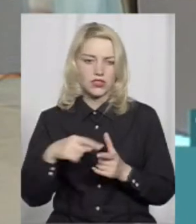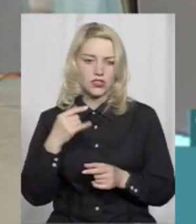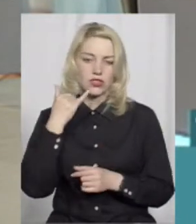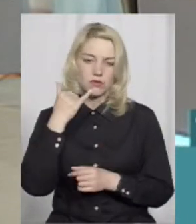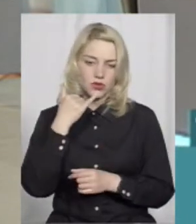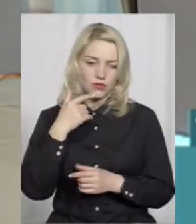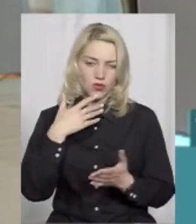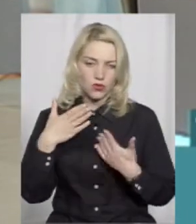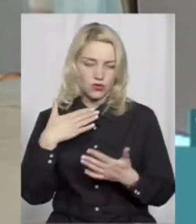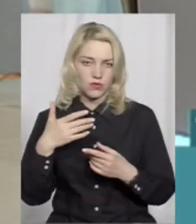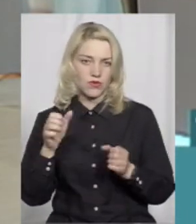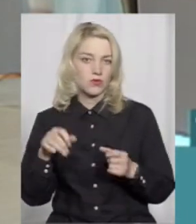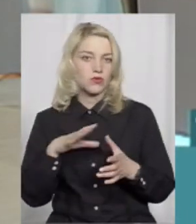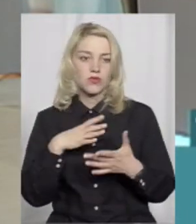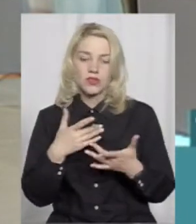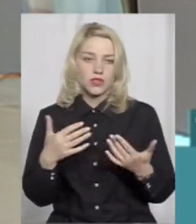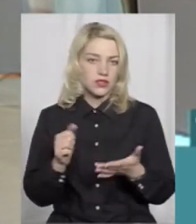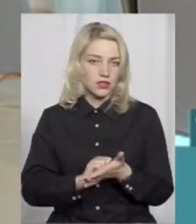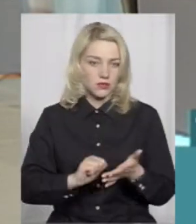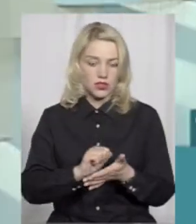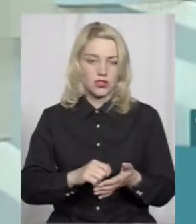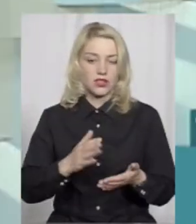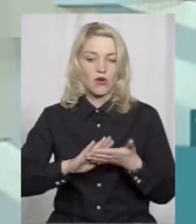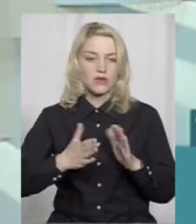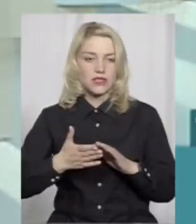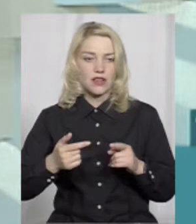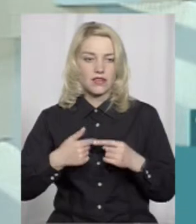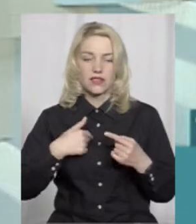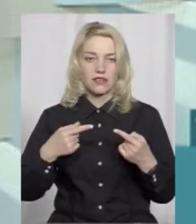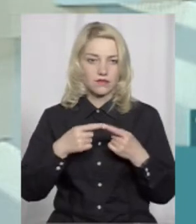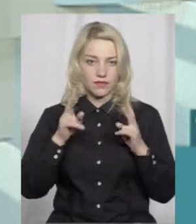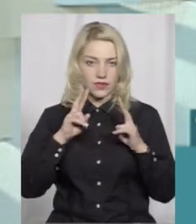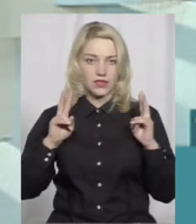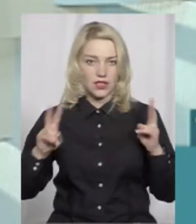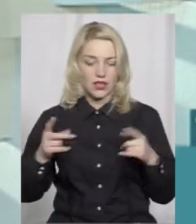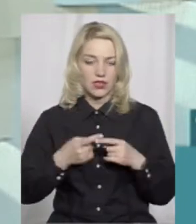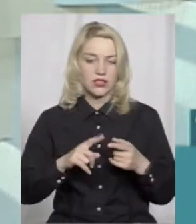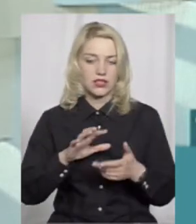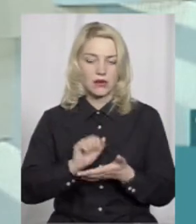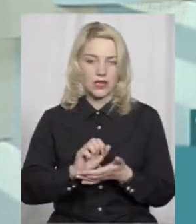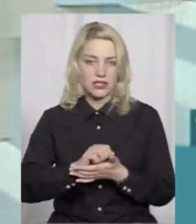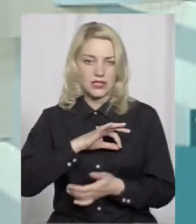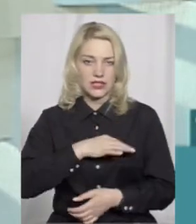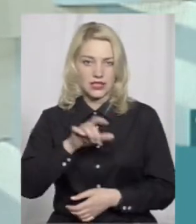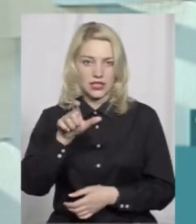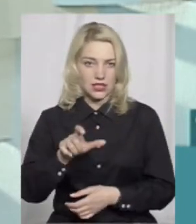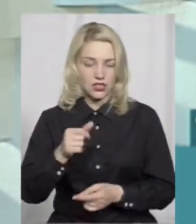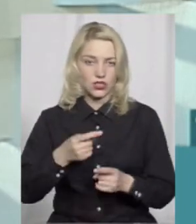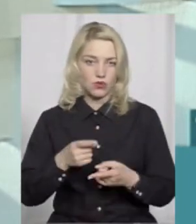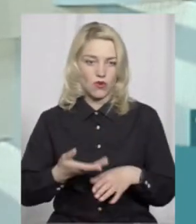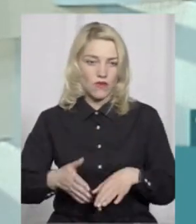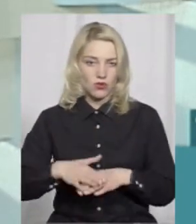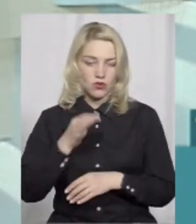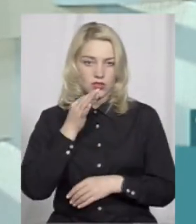може по телефону розмовляв. Тобто цих обставин, наприклад, я на даний момент не знаю, цим займаються слідчі. Тому важко